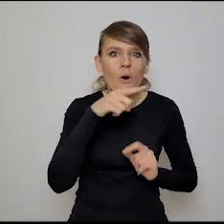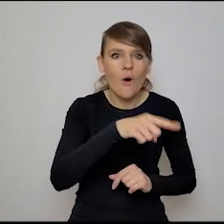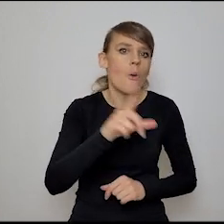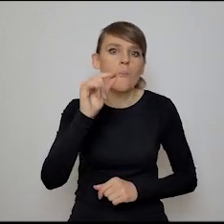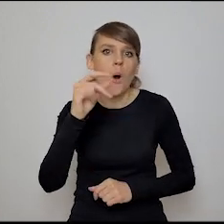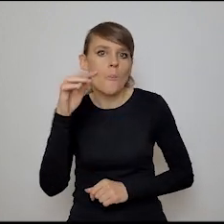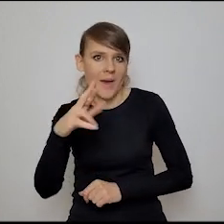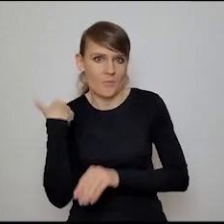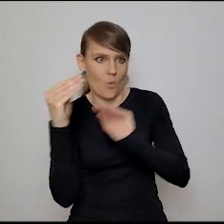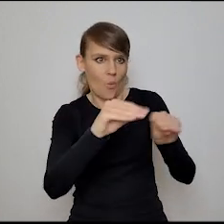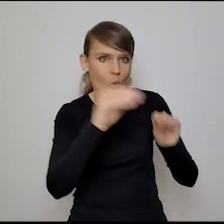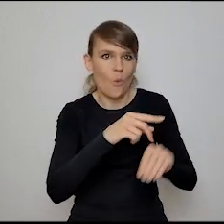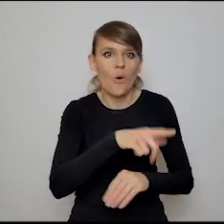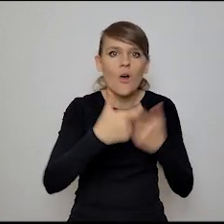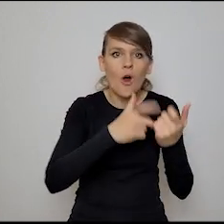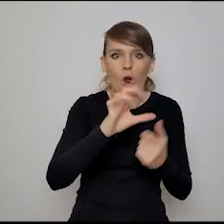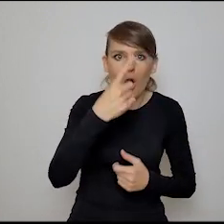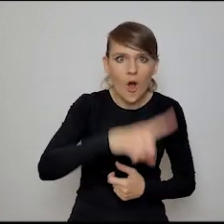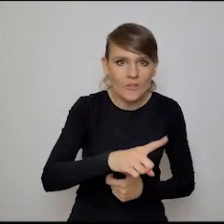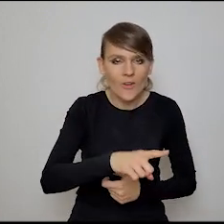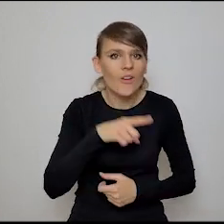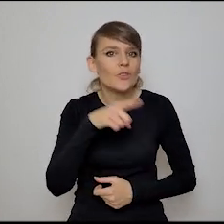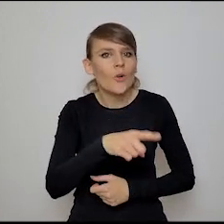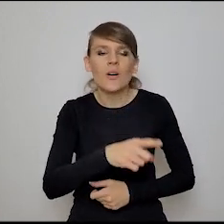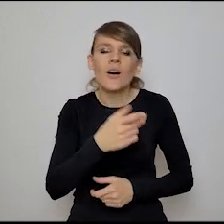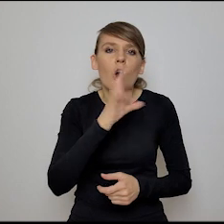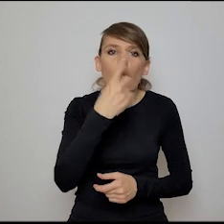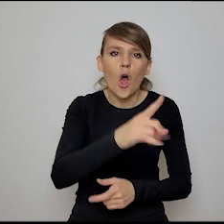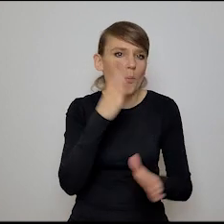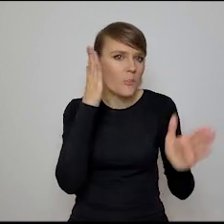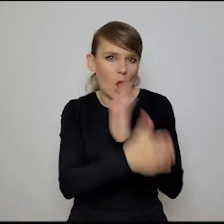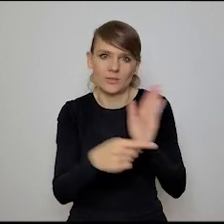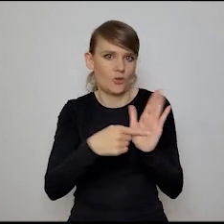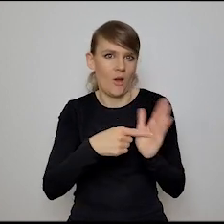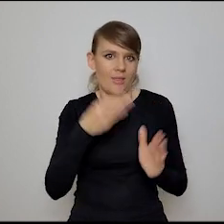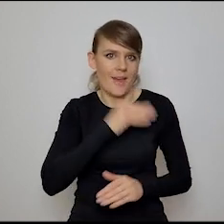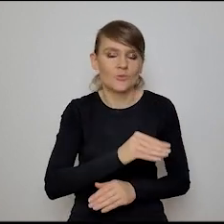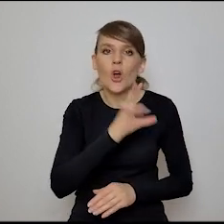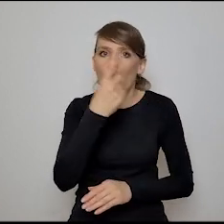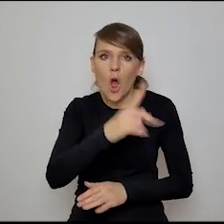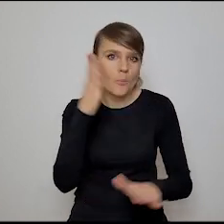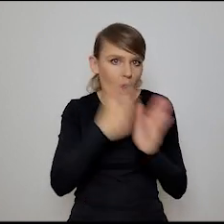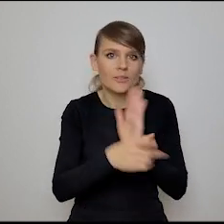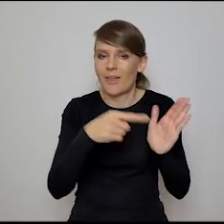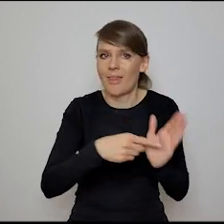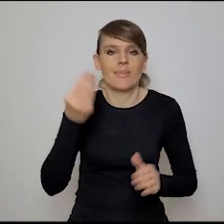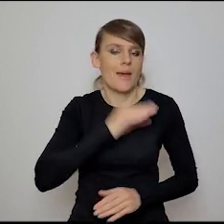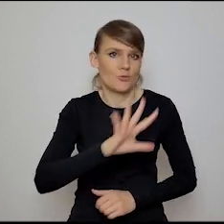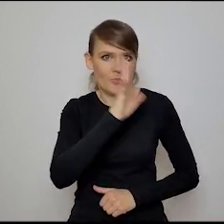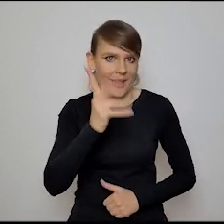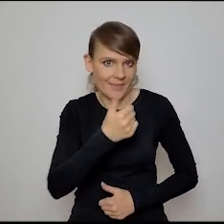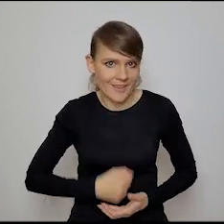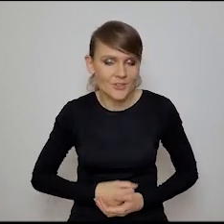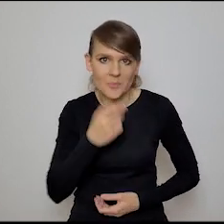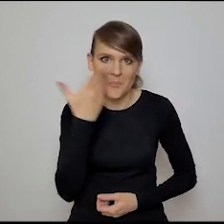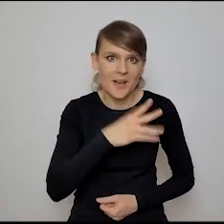nauczył kodowania, że metoda, że i wiesz, takie piękno prostoty kodu, że im prostszy kod, tym lepszy, tym piękniejszy. No